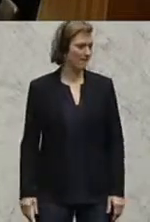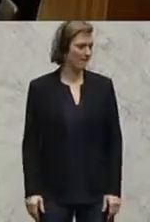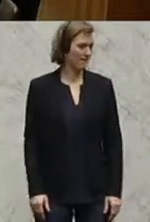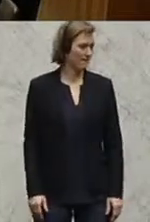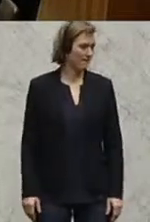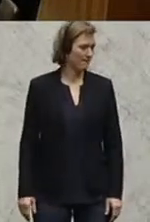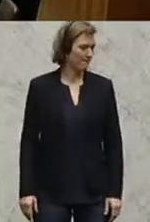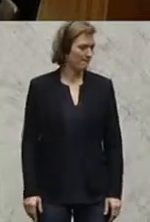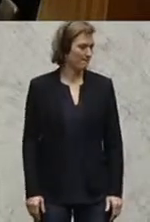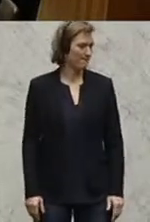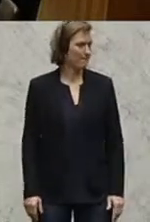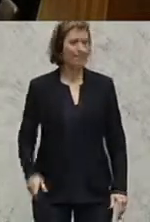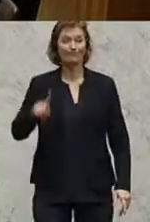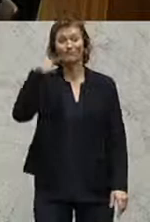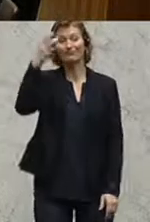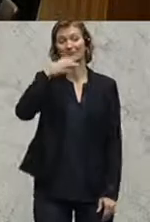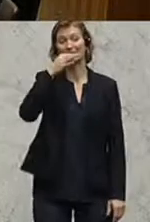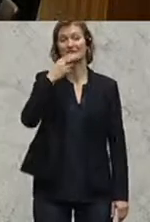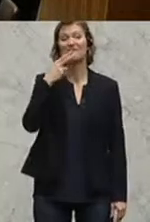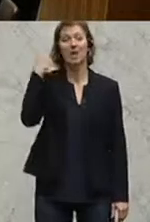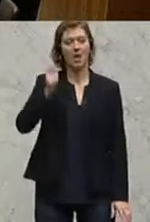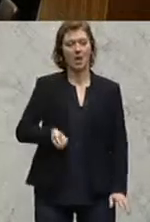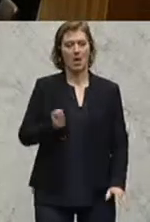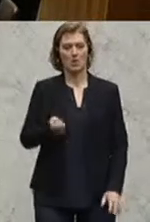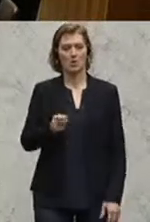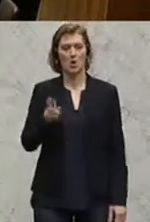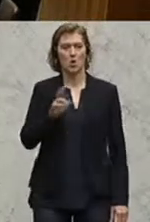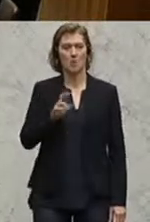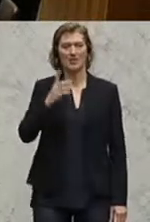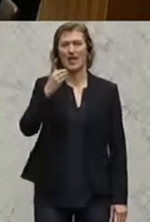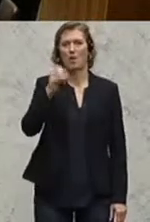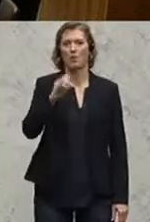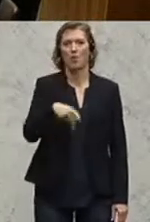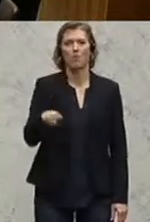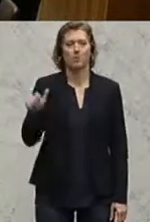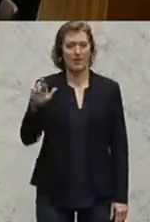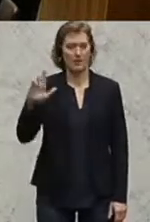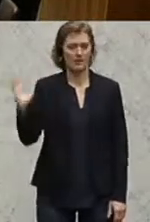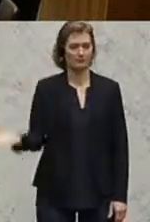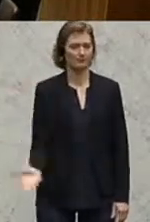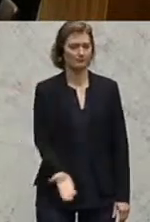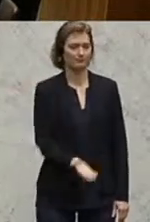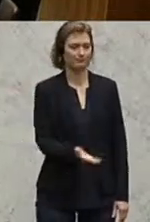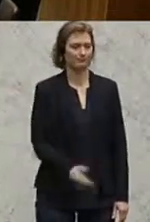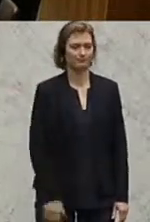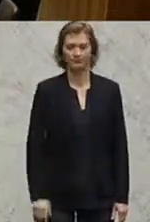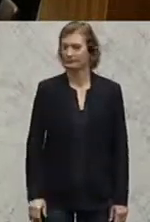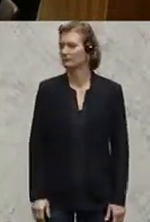bewahrheitet, und zwar in jedem Punkt, dass er auch der Grund, dass die Bevölkerung das Vertrauen verloren habe, stellt Bernhard Temsel von der FPÖ fest. Dank.